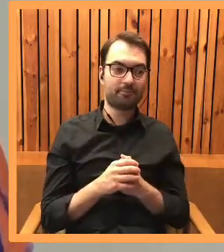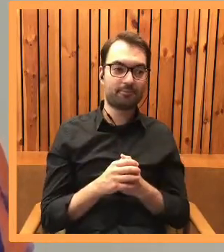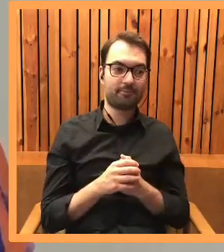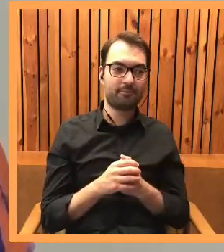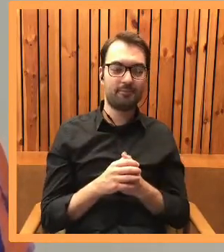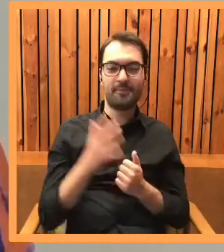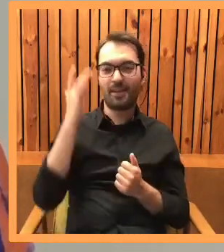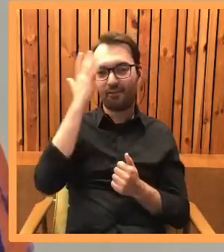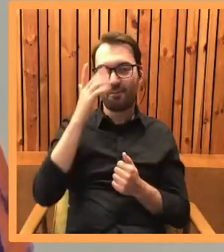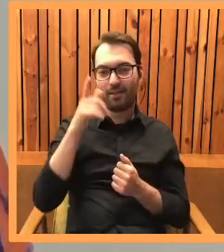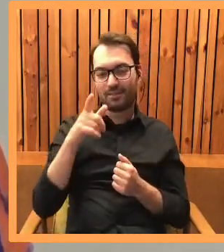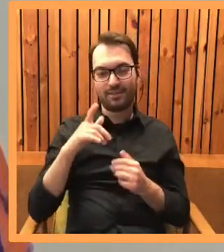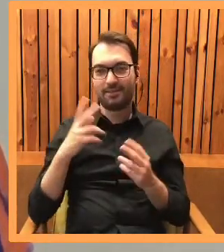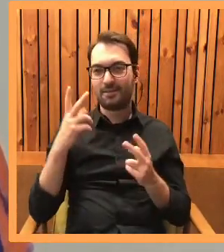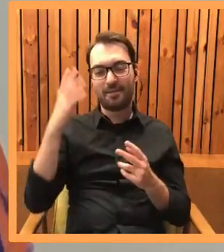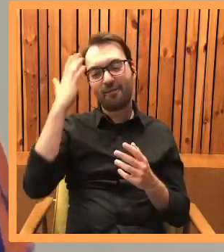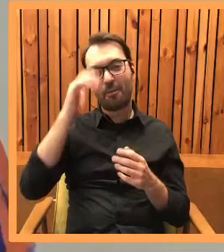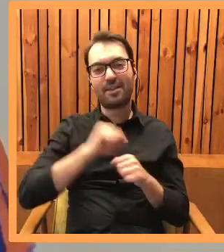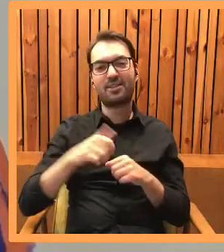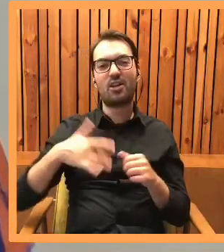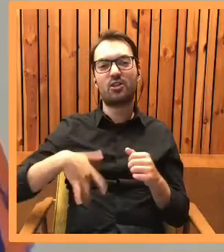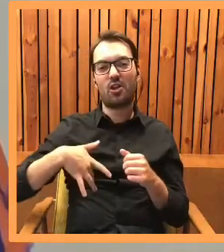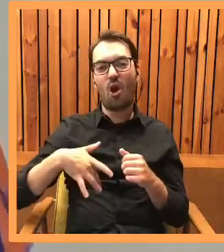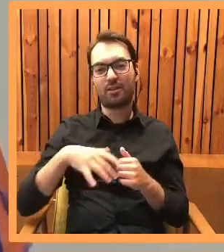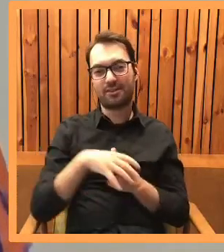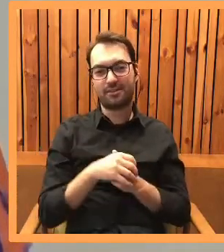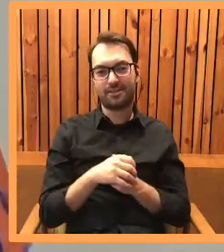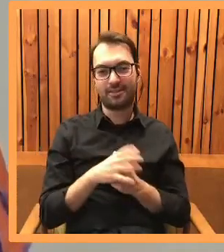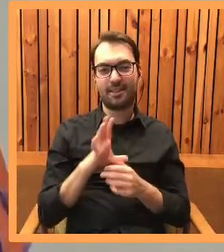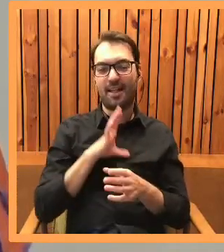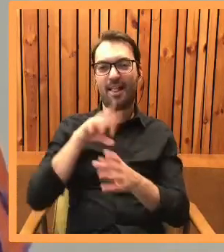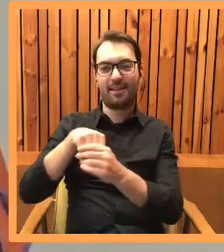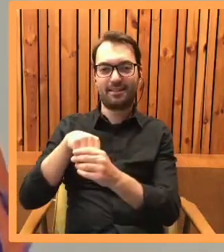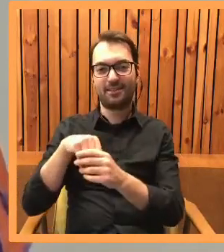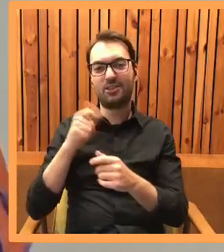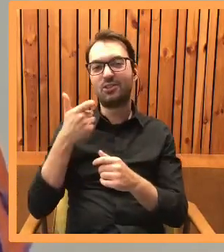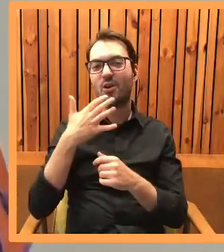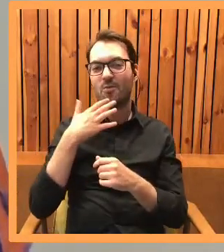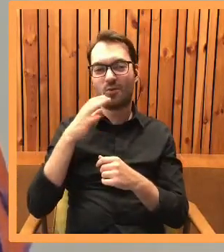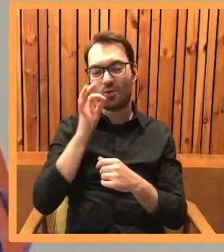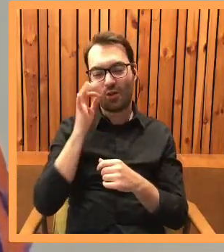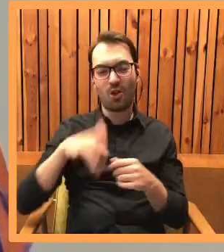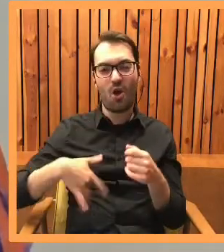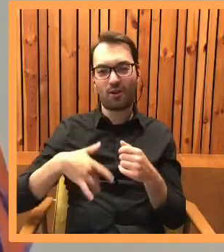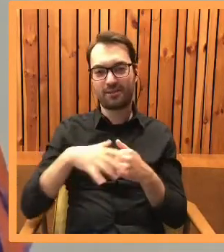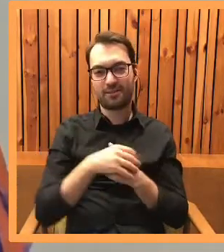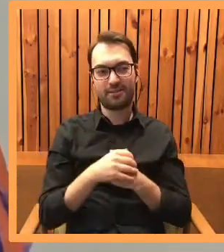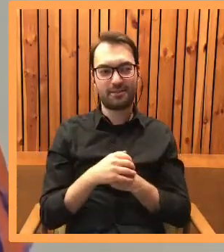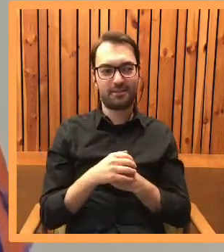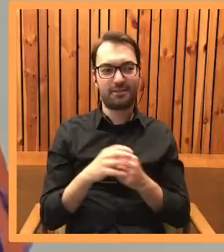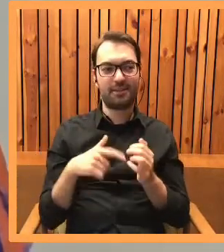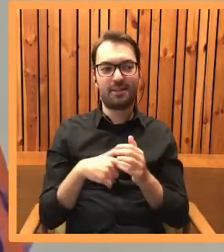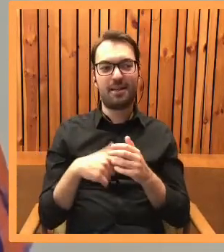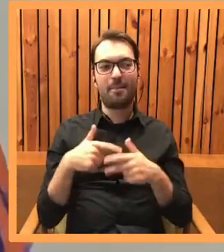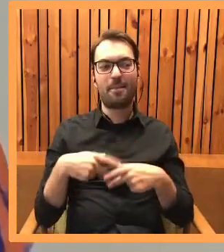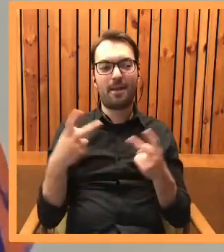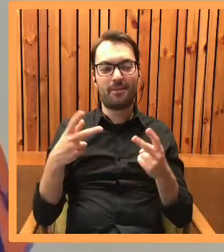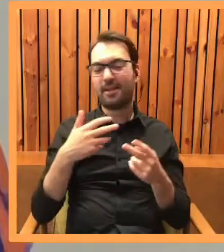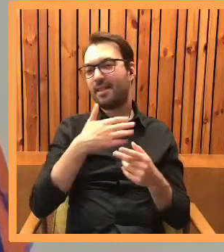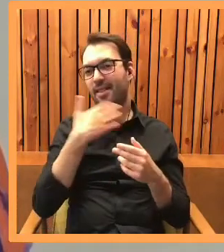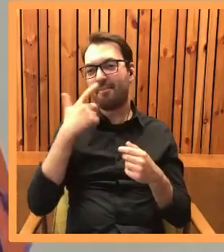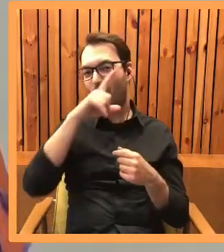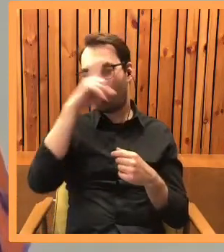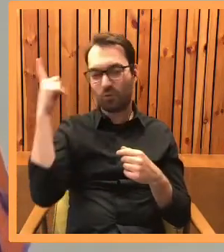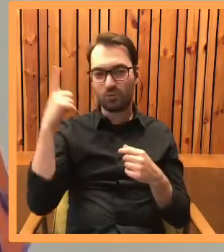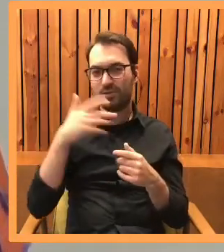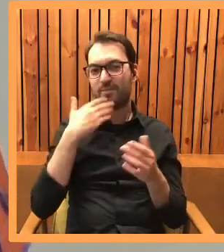Wyobraź sobie, że jesteś kotem lordem. Możesz teraz w jego charakter wejść i co by kot lord powiedział o takiej premierze, w której nie ma ludzi,